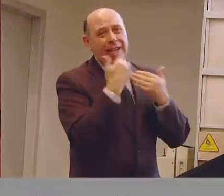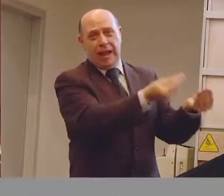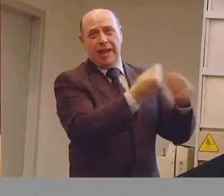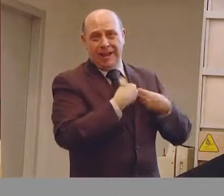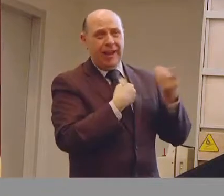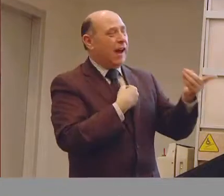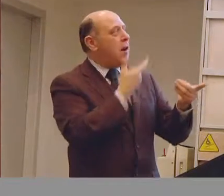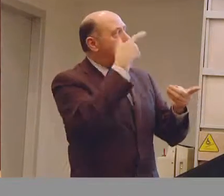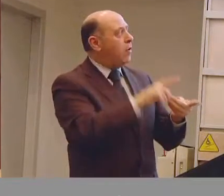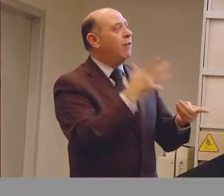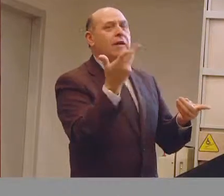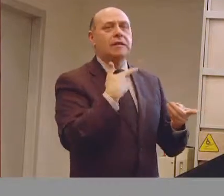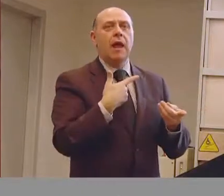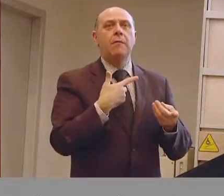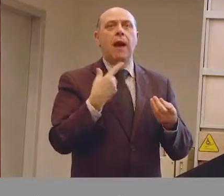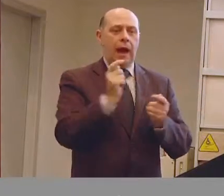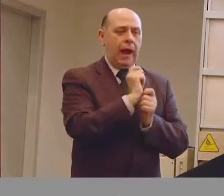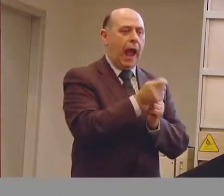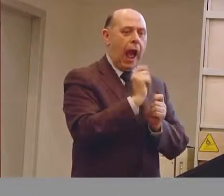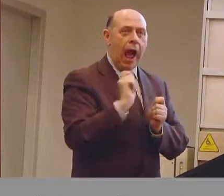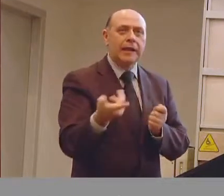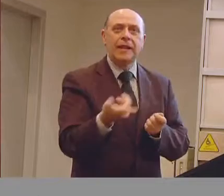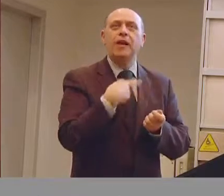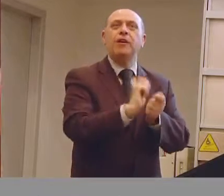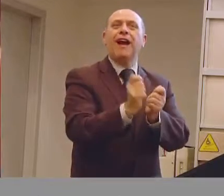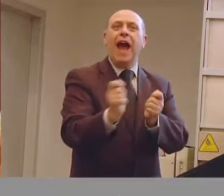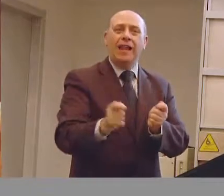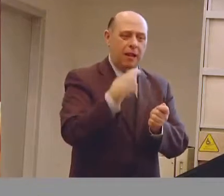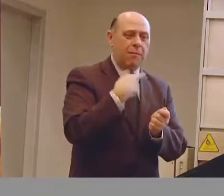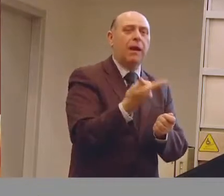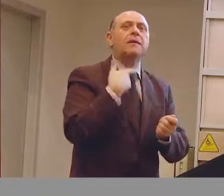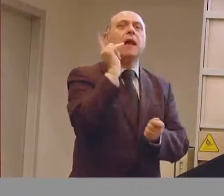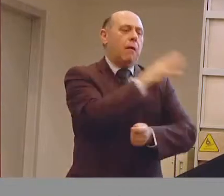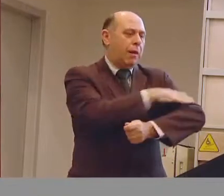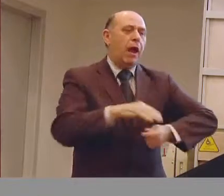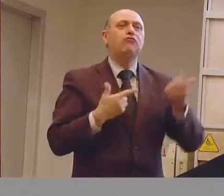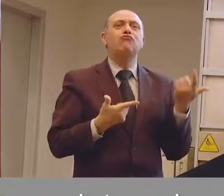per avere una base dove appoggiare le carte per poter giocare a carte quando manca un braccio.